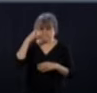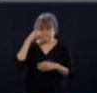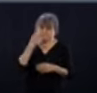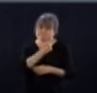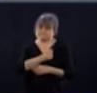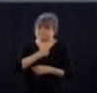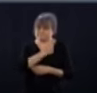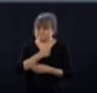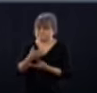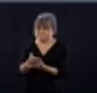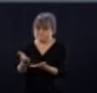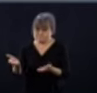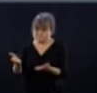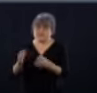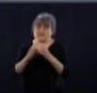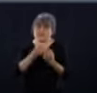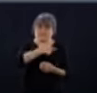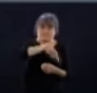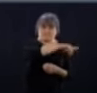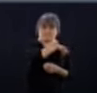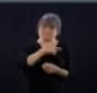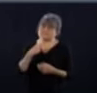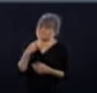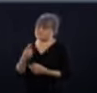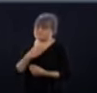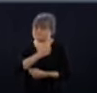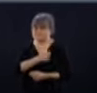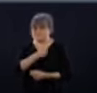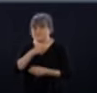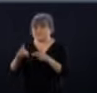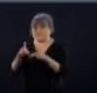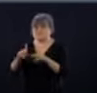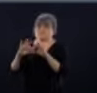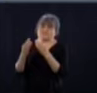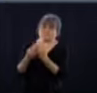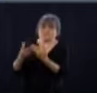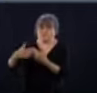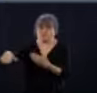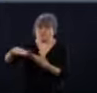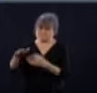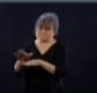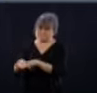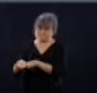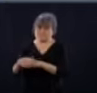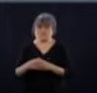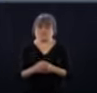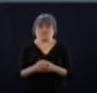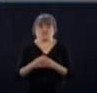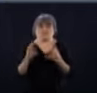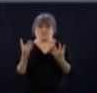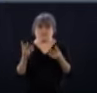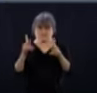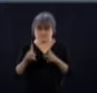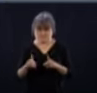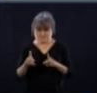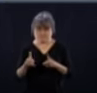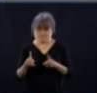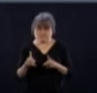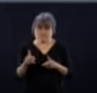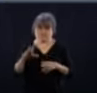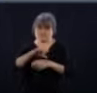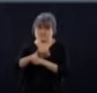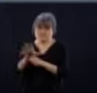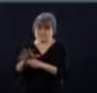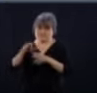toute l'équipe vont pour les familles et les proches de ces personnes-là qui sont décédées. On a un total maintenant de 26 594